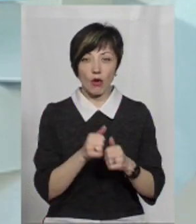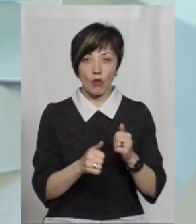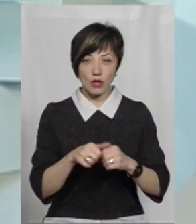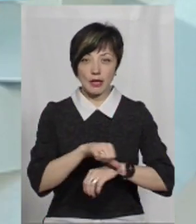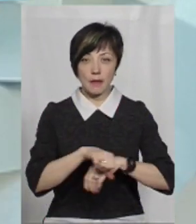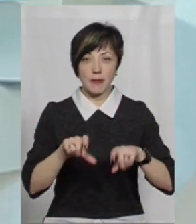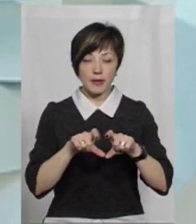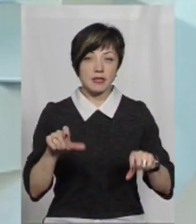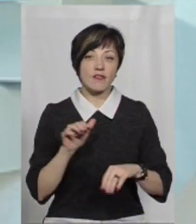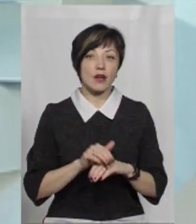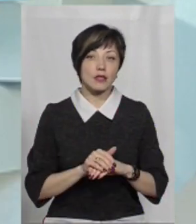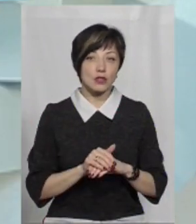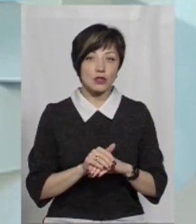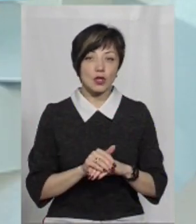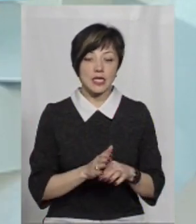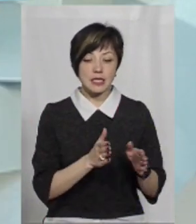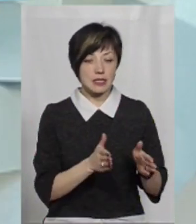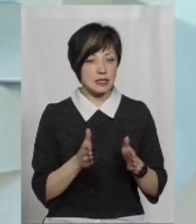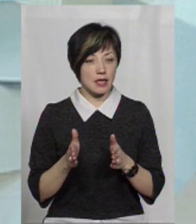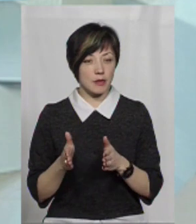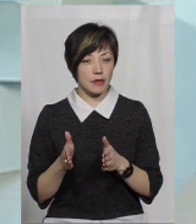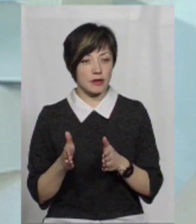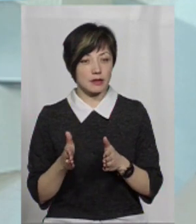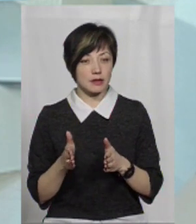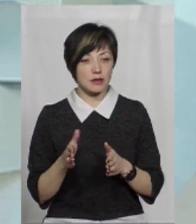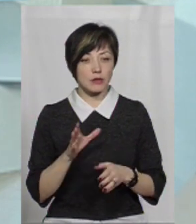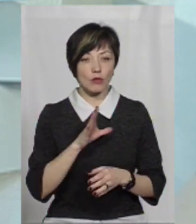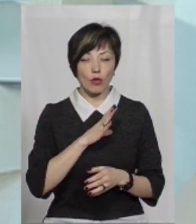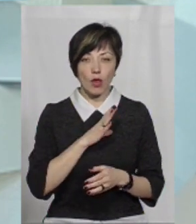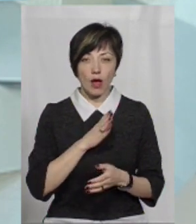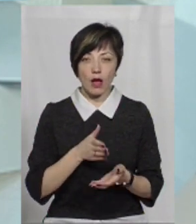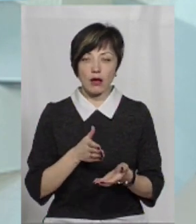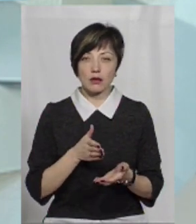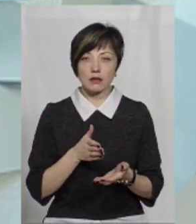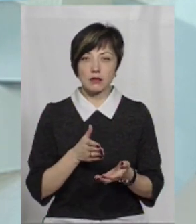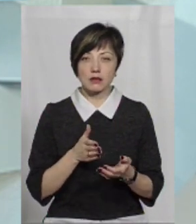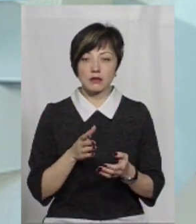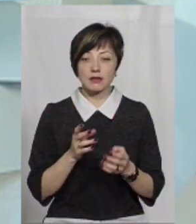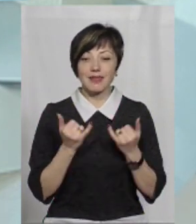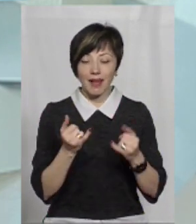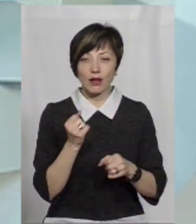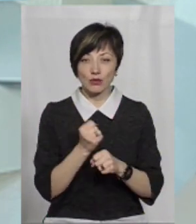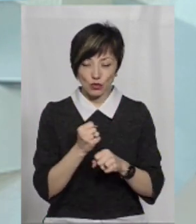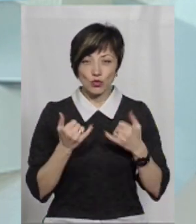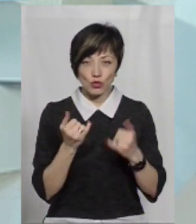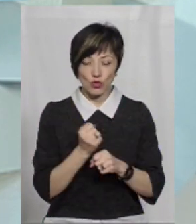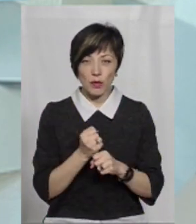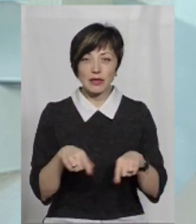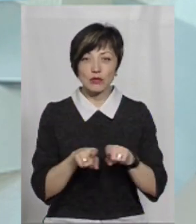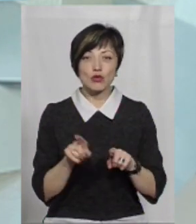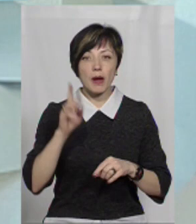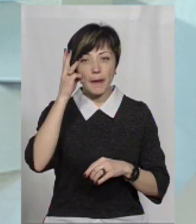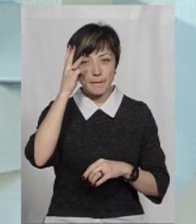митниці, і фактично система десь була спрямована на те, щоб транспортні засоби, які декларуються